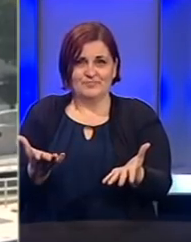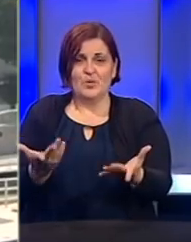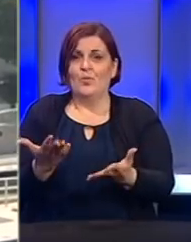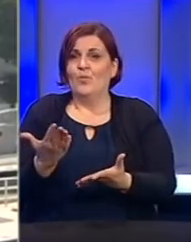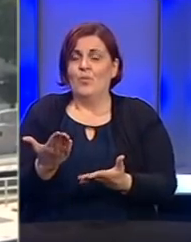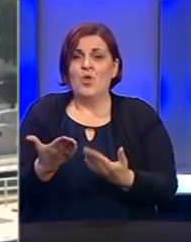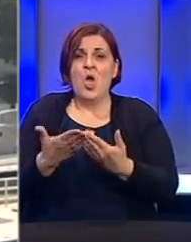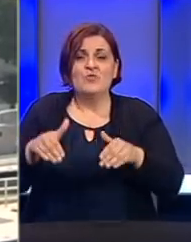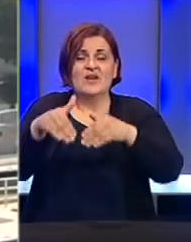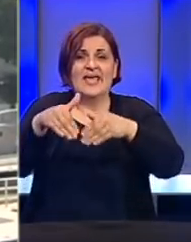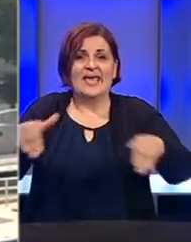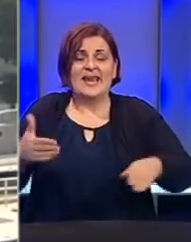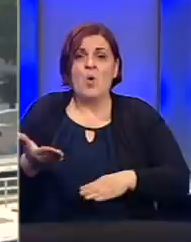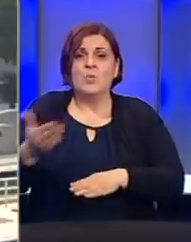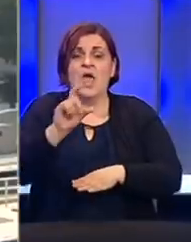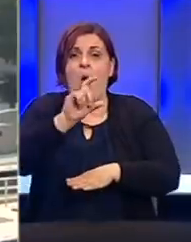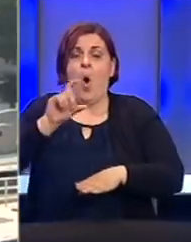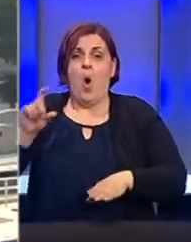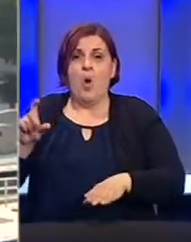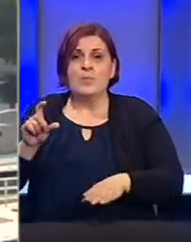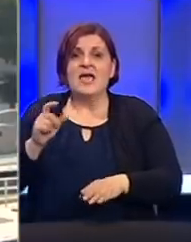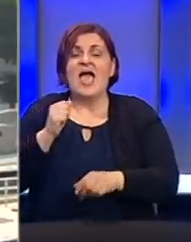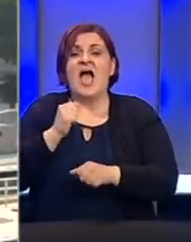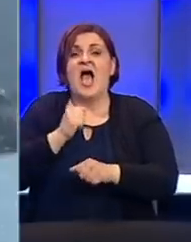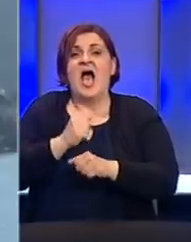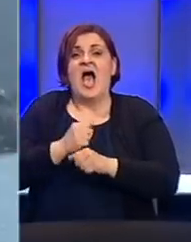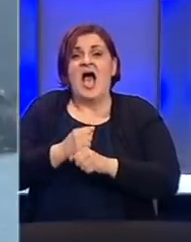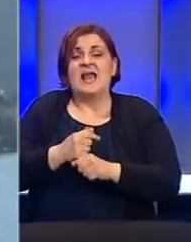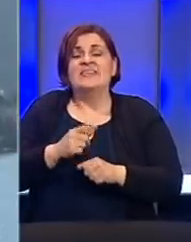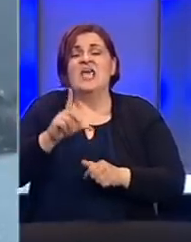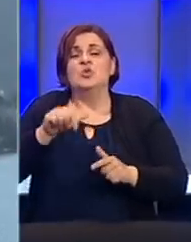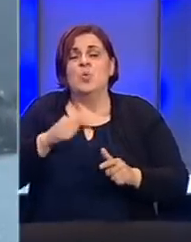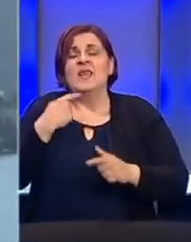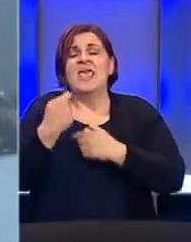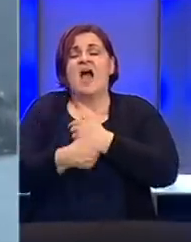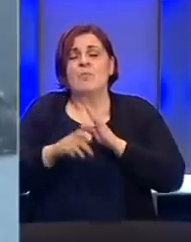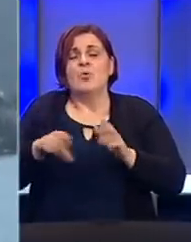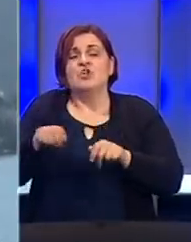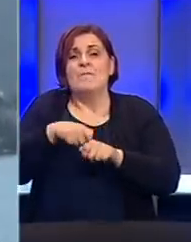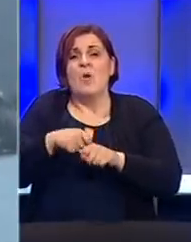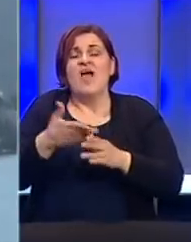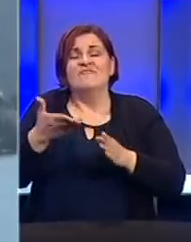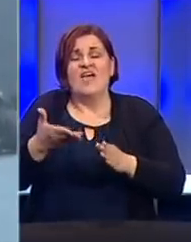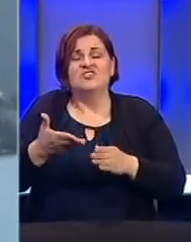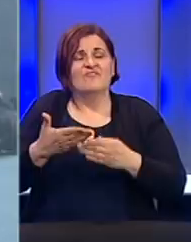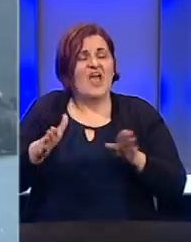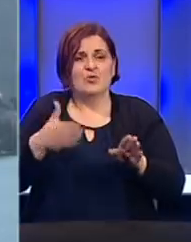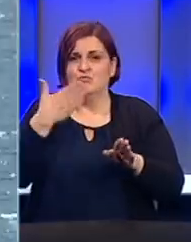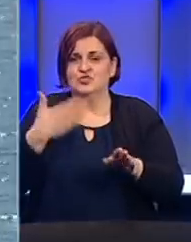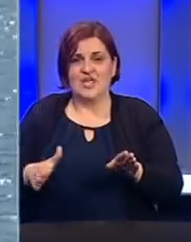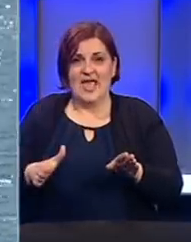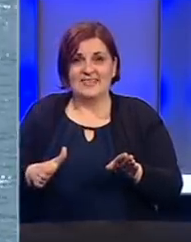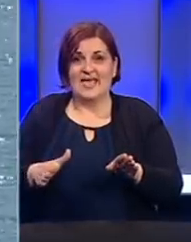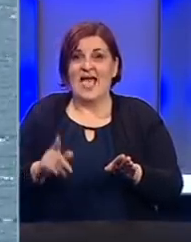Ukoliko se otvore granice te ugostiteljski objekti radu srpnju i kolovozu mogao bi bar malo popraviti već u veliko narušeno stanje.